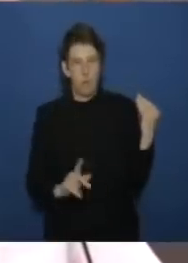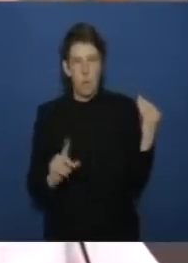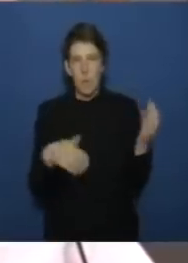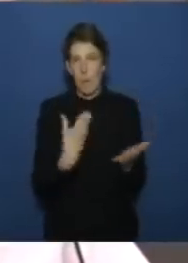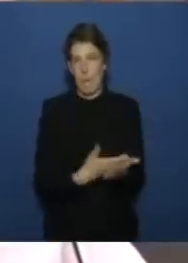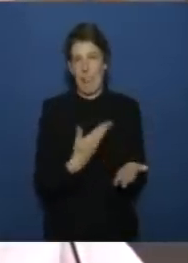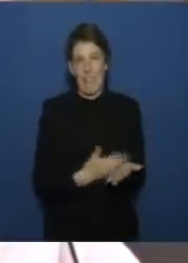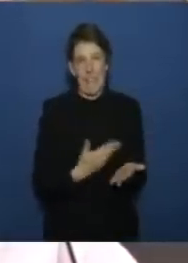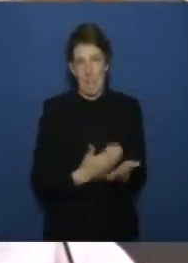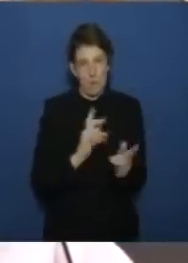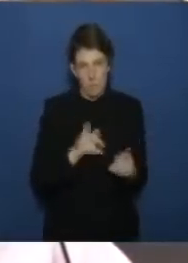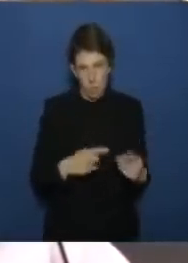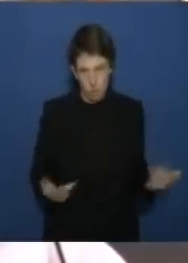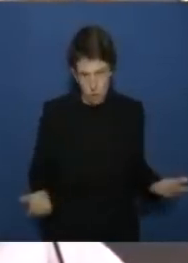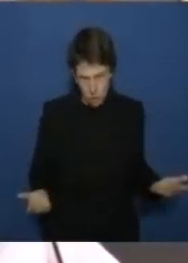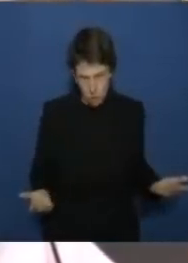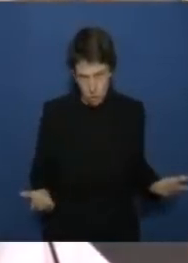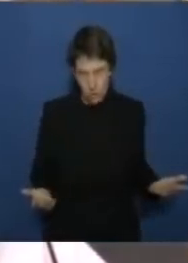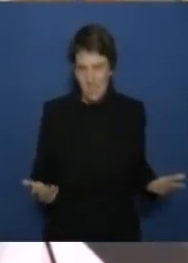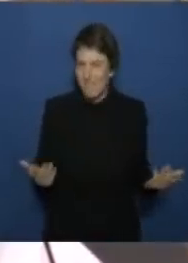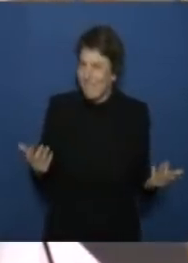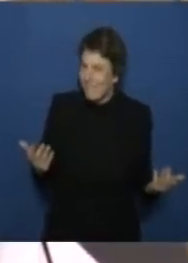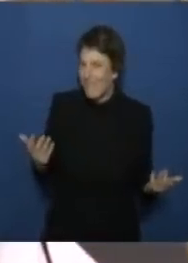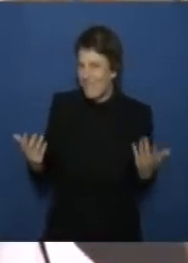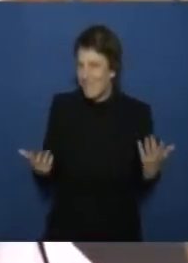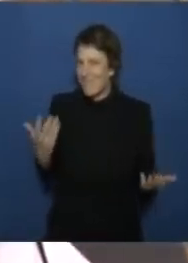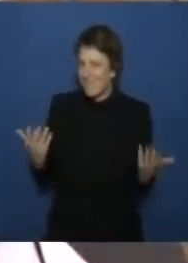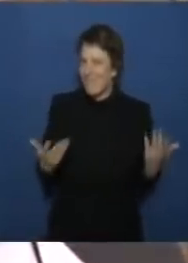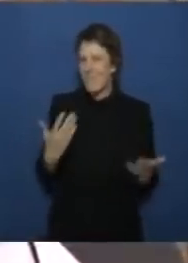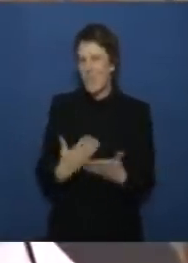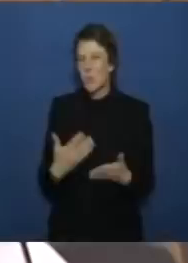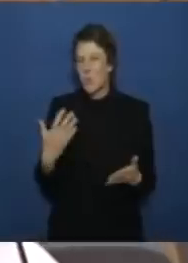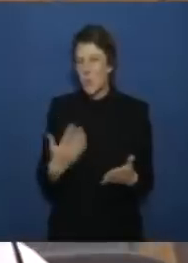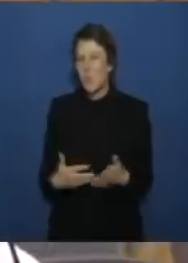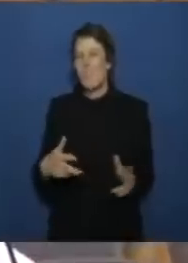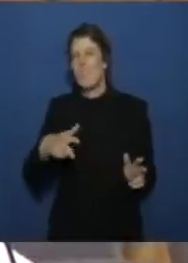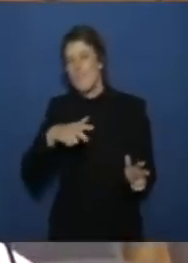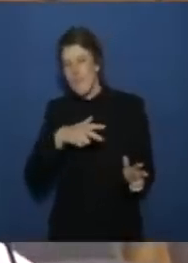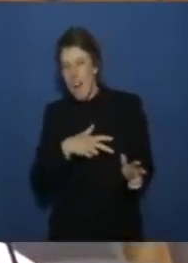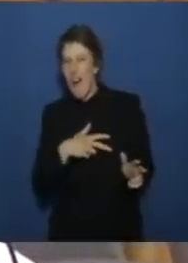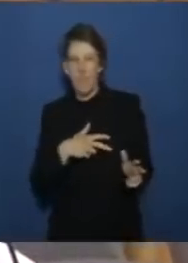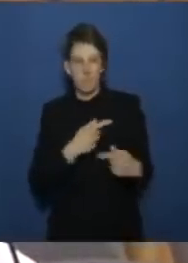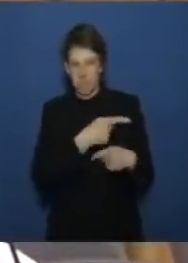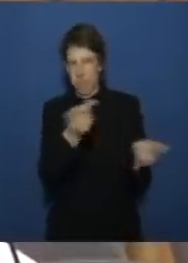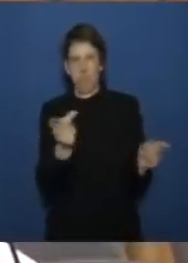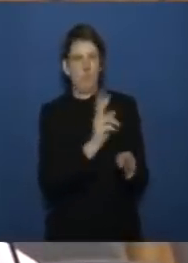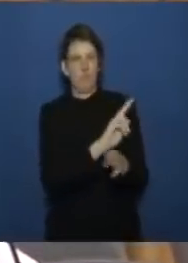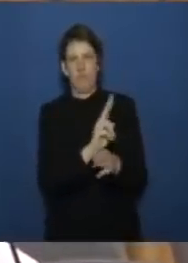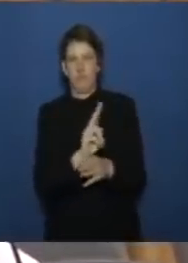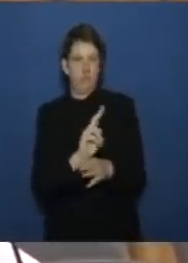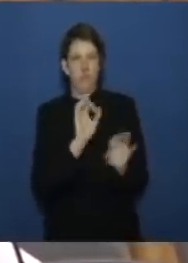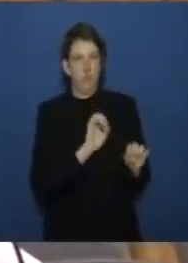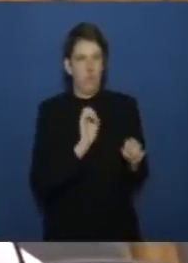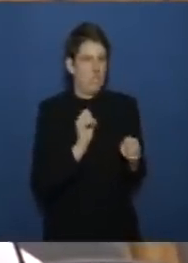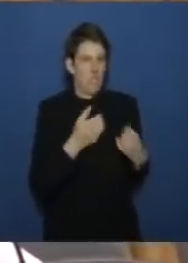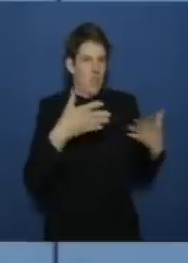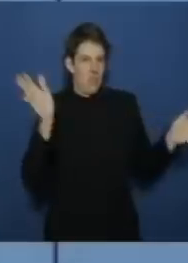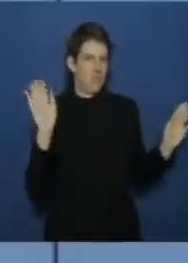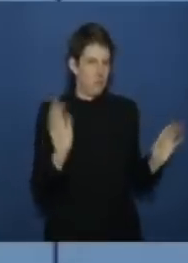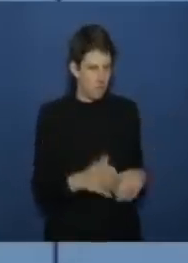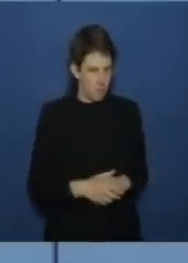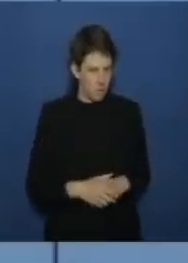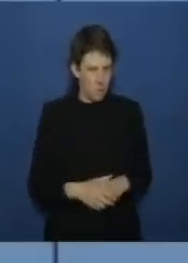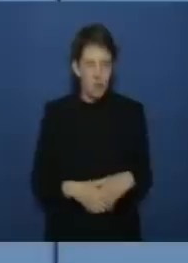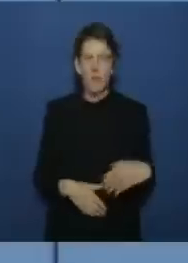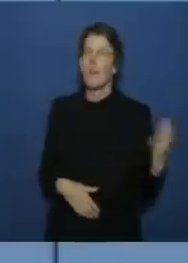belege dazu geben muss offenbar also das ist ja dann sozusagen also da wird ja wirklich zu und tor für betrug geöffnet also es